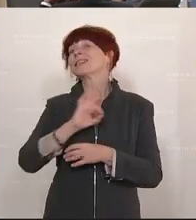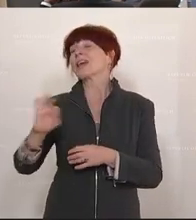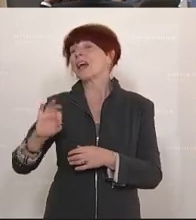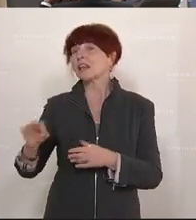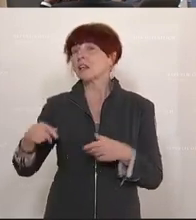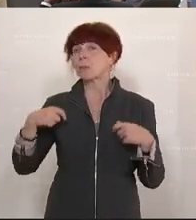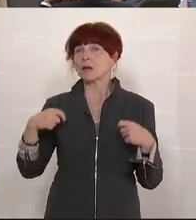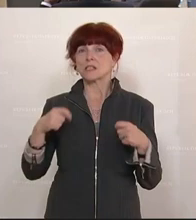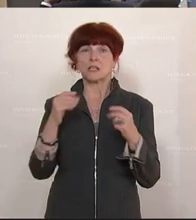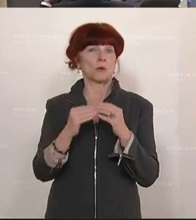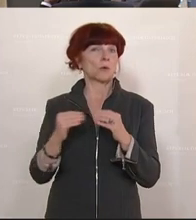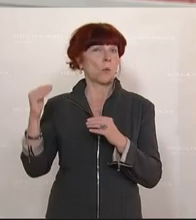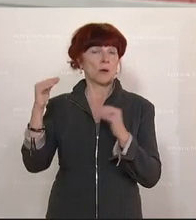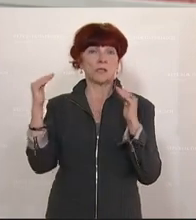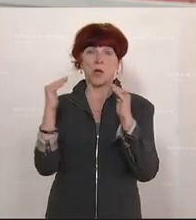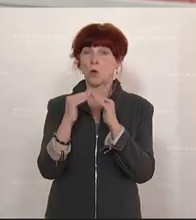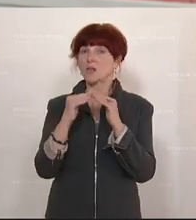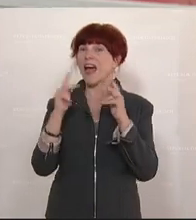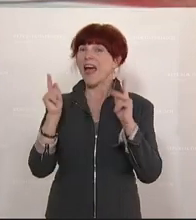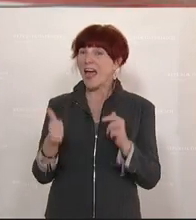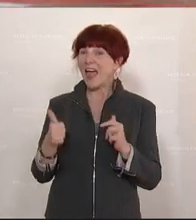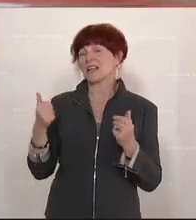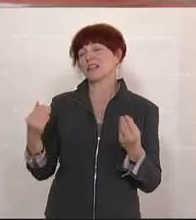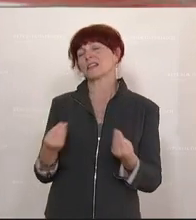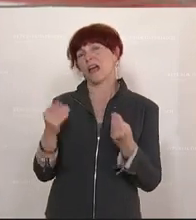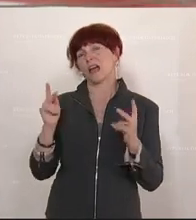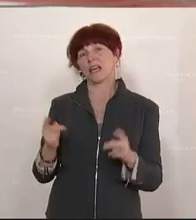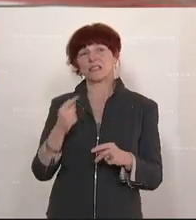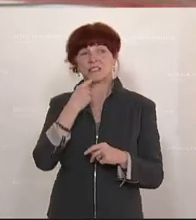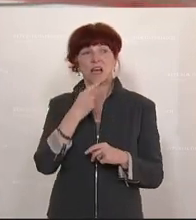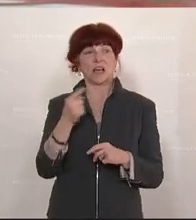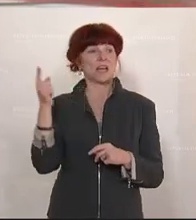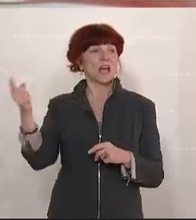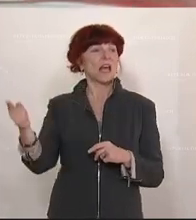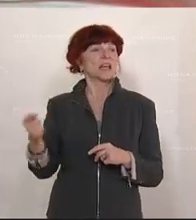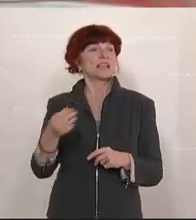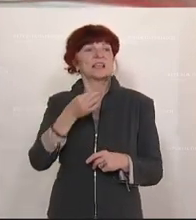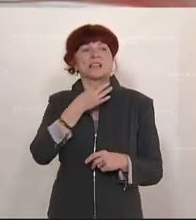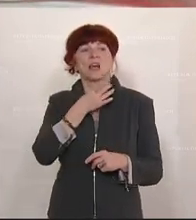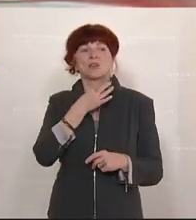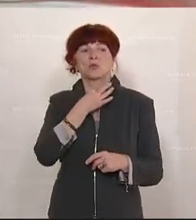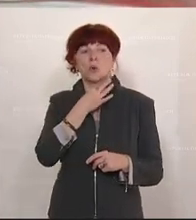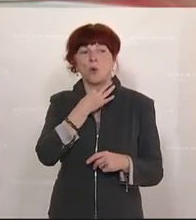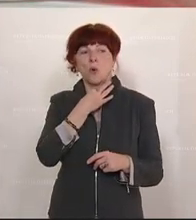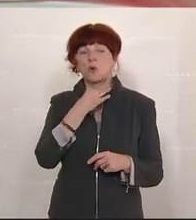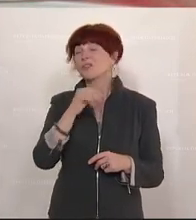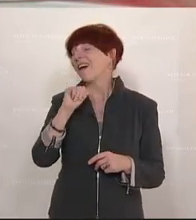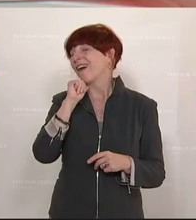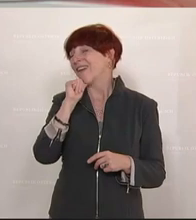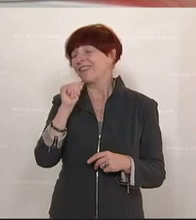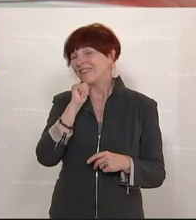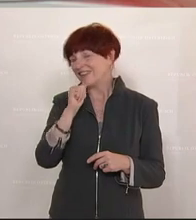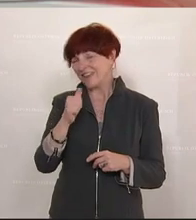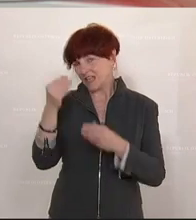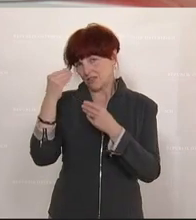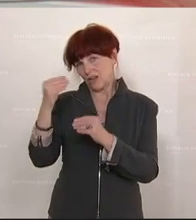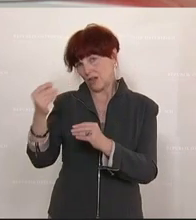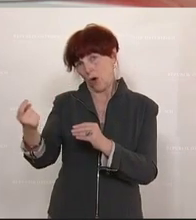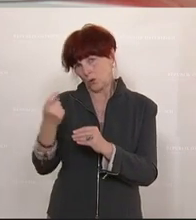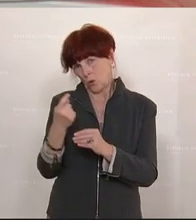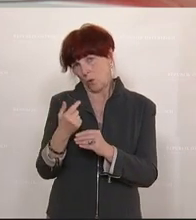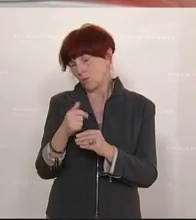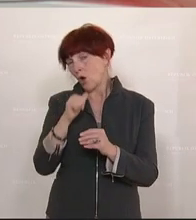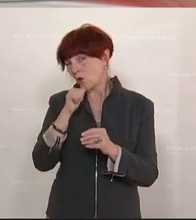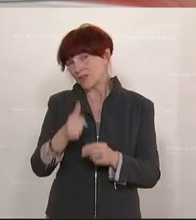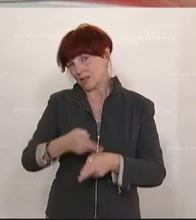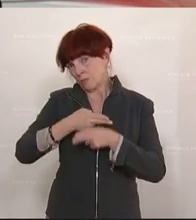Eines kann ich Ihnen mit Sicherheit sagen, der vorherrschende Ton ist weder vertrauenserweckend, noch professionell. Und da müssen Sie alle miteinander